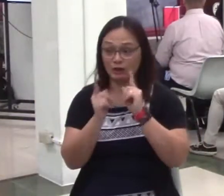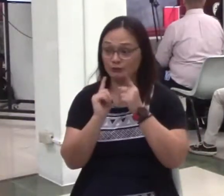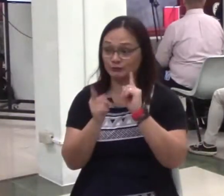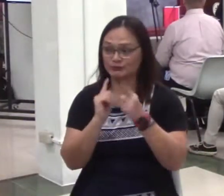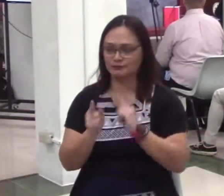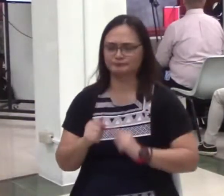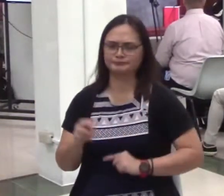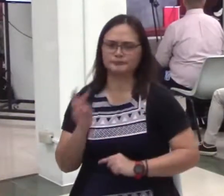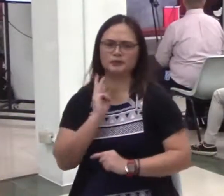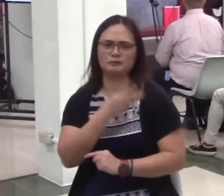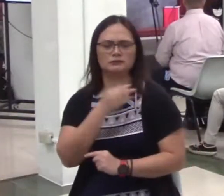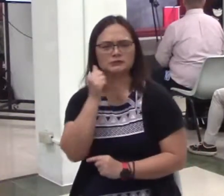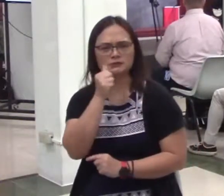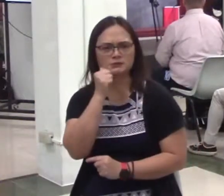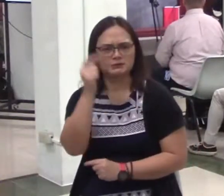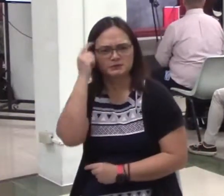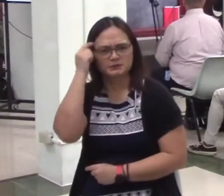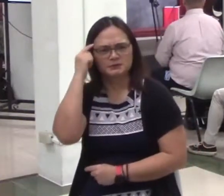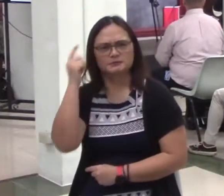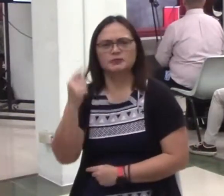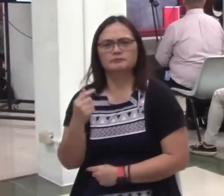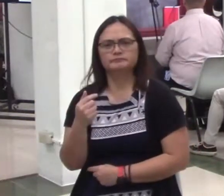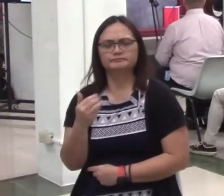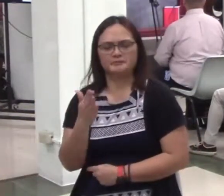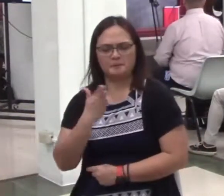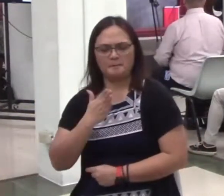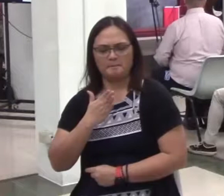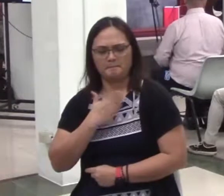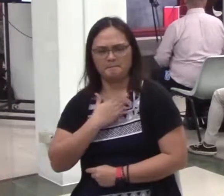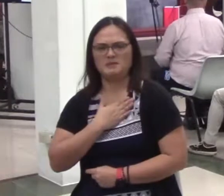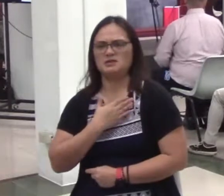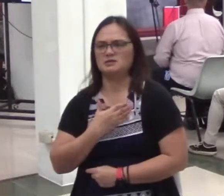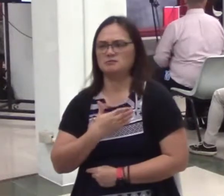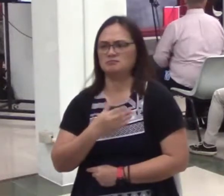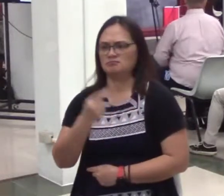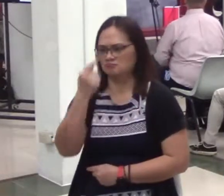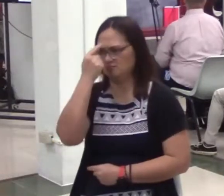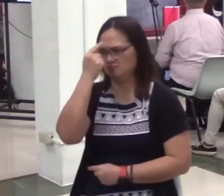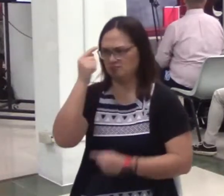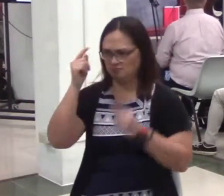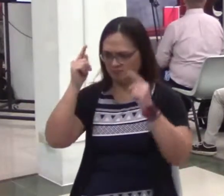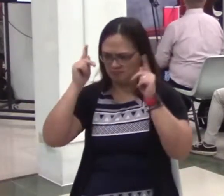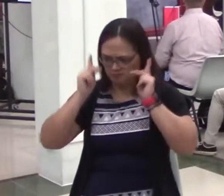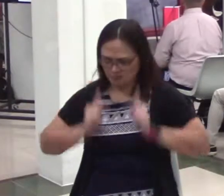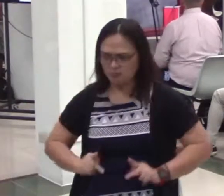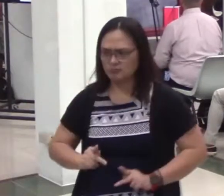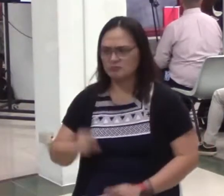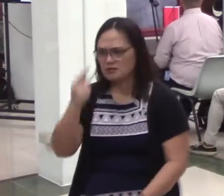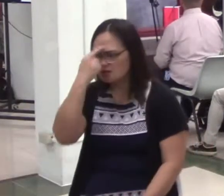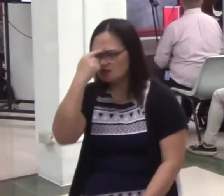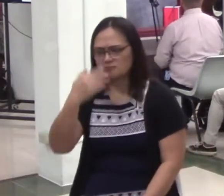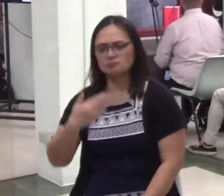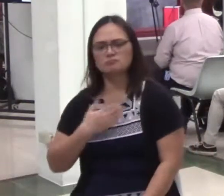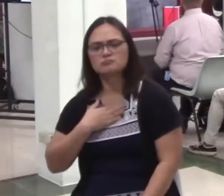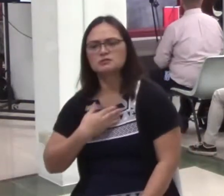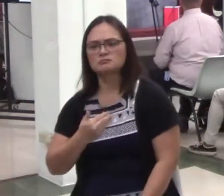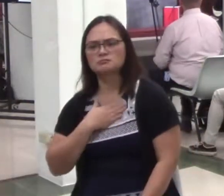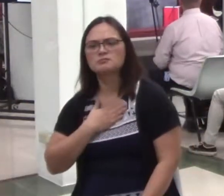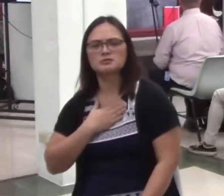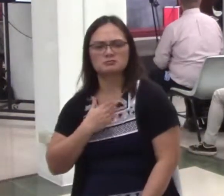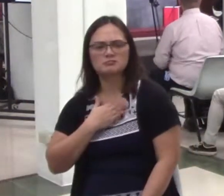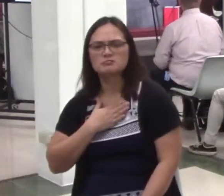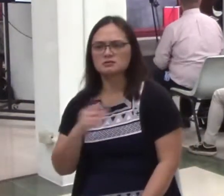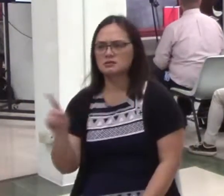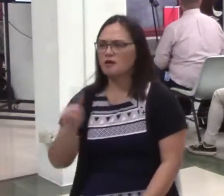karapatan, ika human rights, tama? Kung ano yung ibinibigay sa atin ng batas,